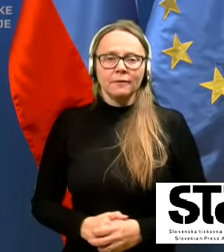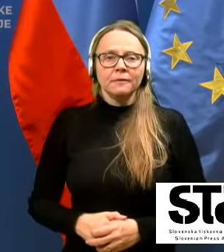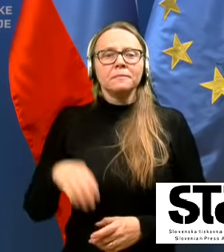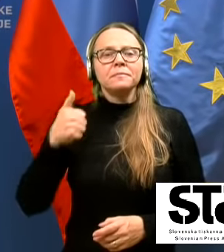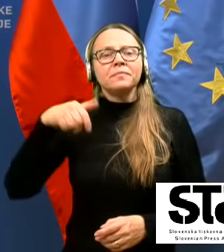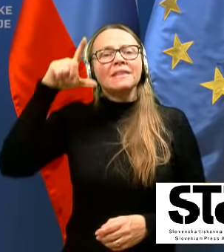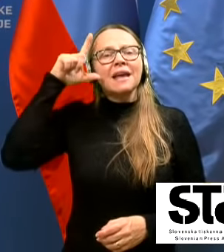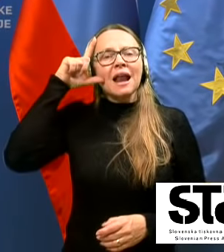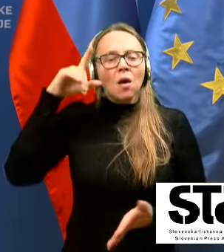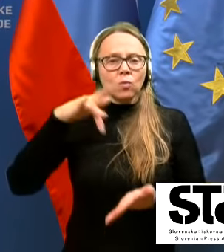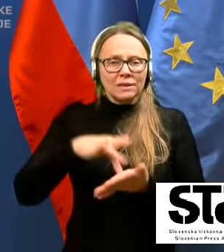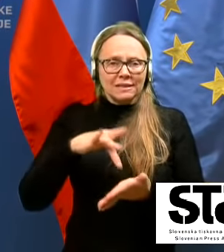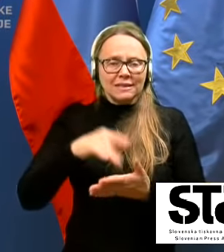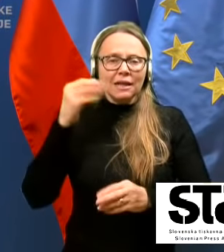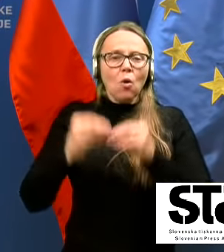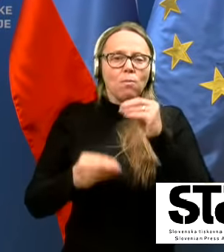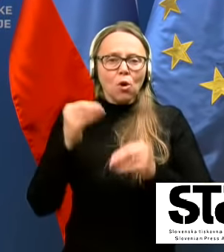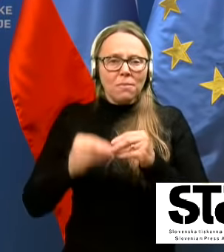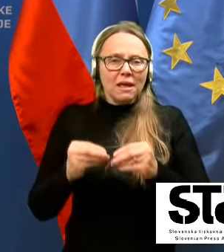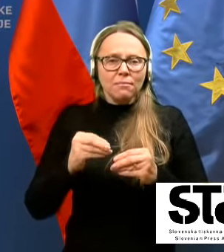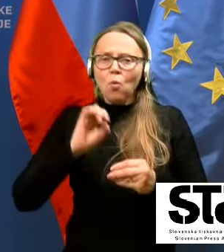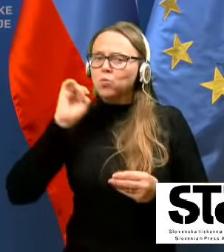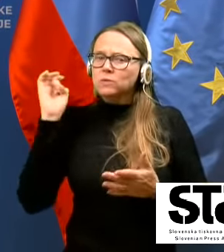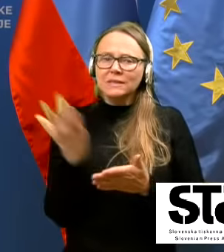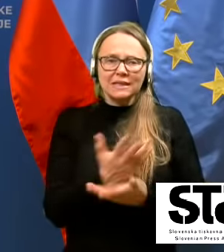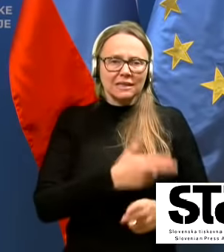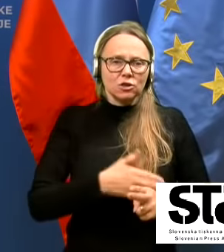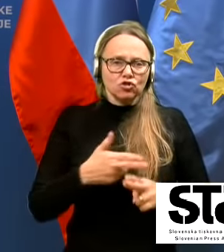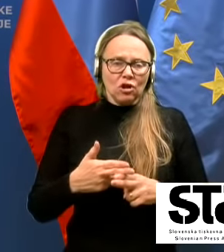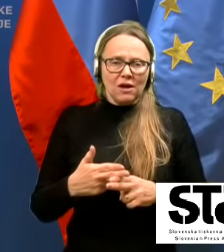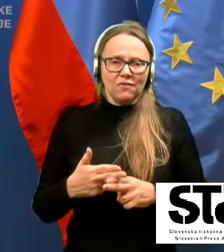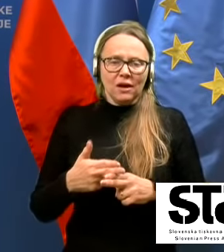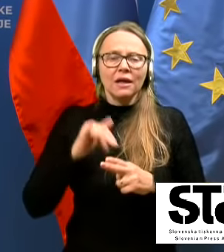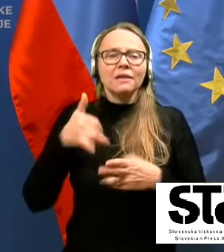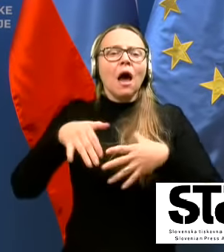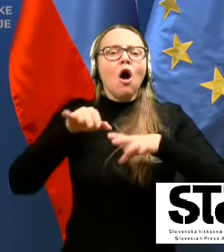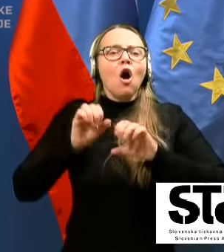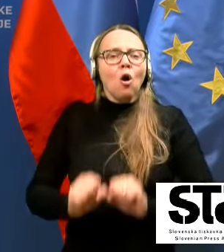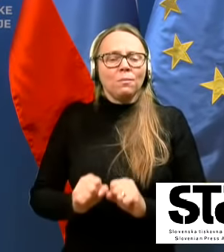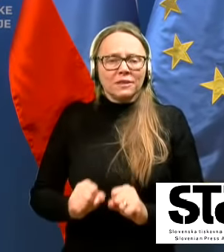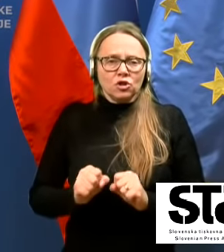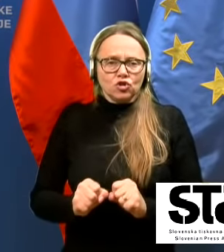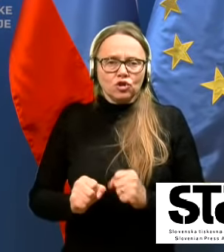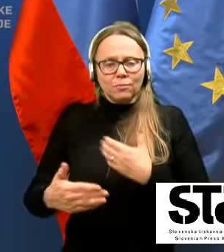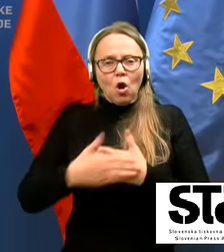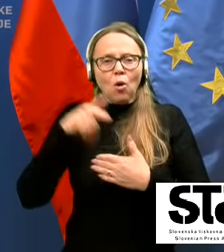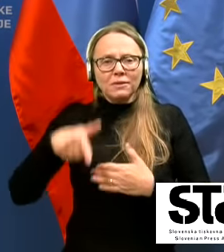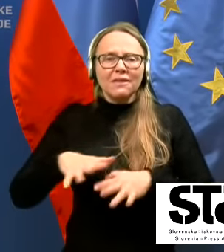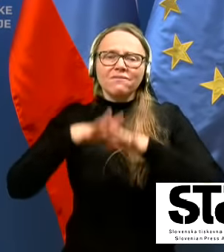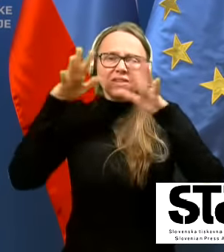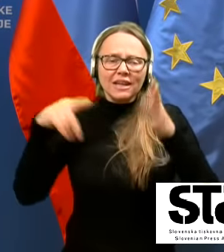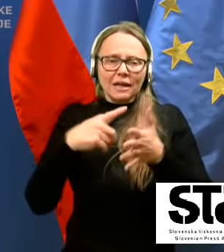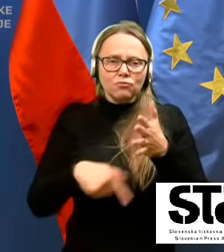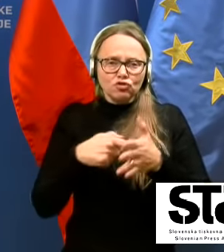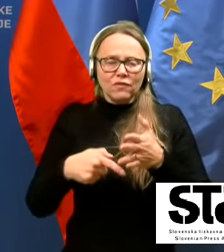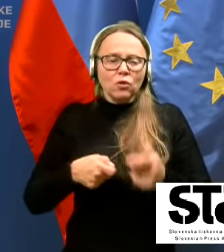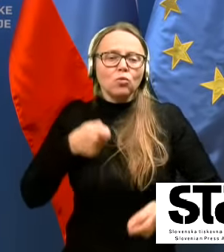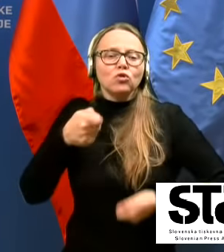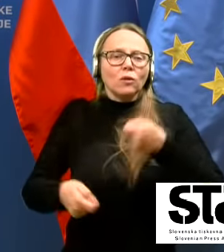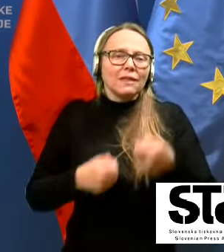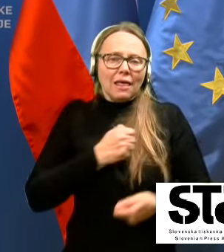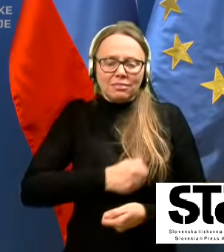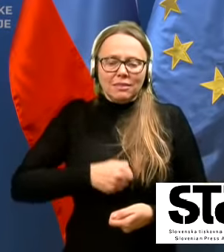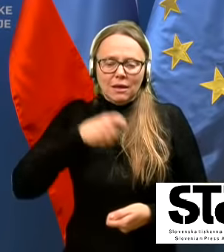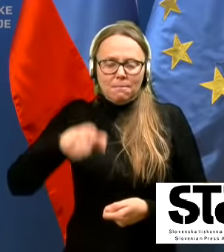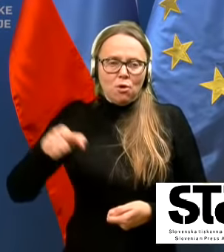eden glavnih ciljev in problem v vseh državah je, da obdržimo ob tem velikem število dodatnih bovnikov